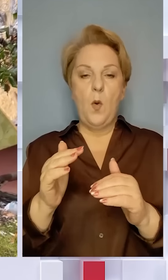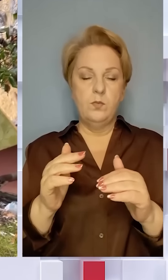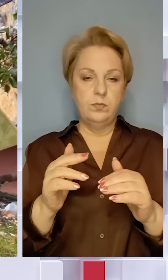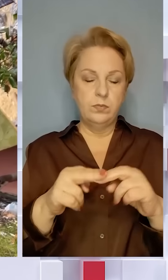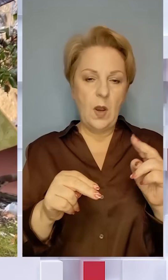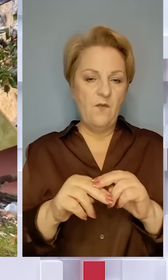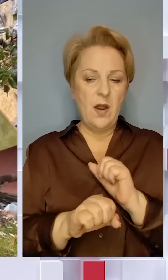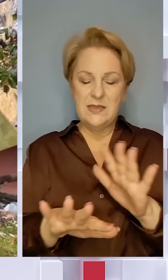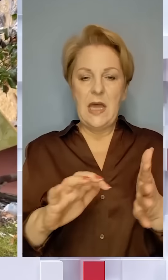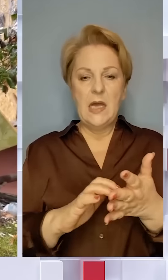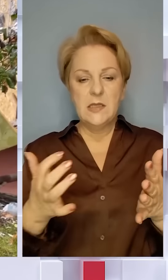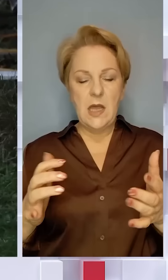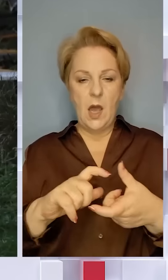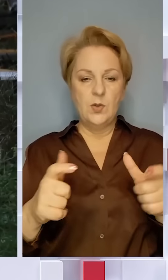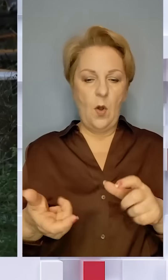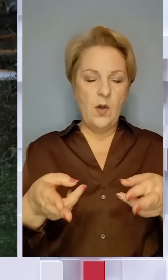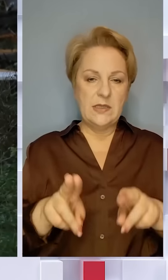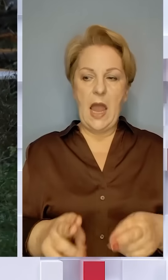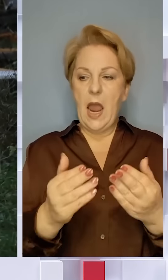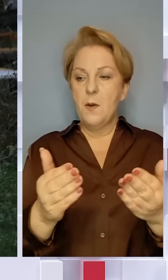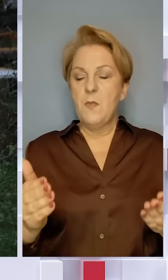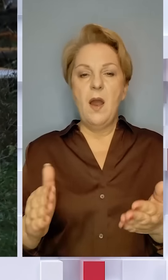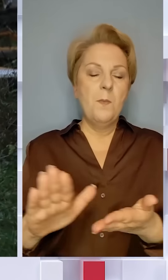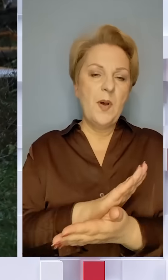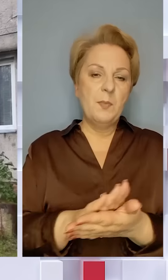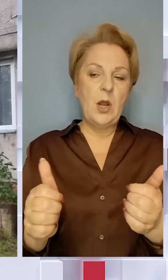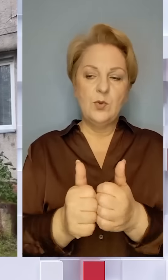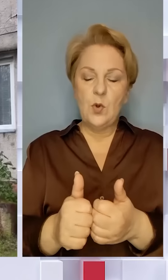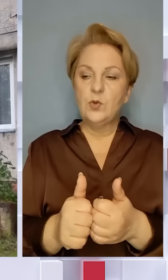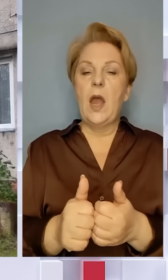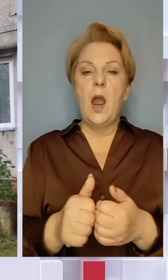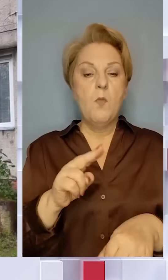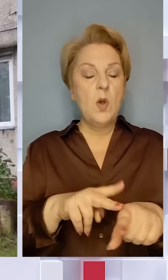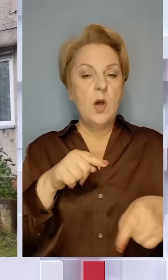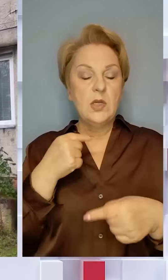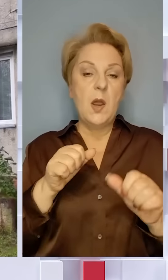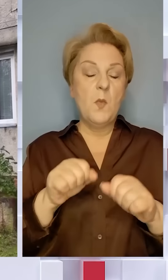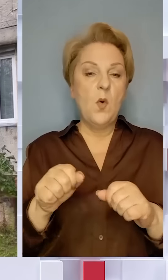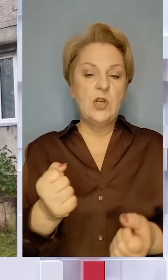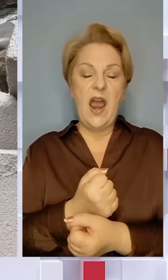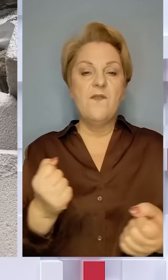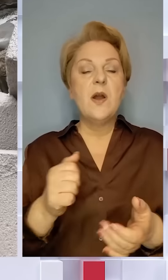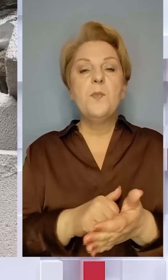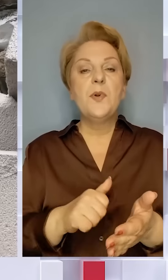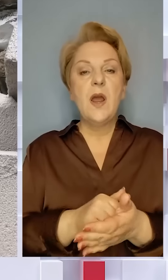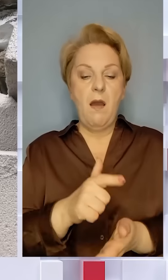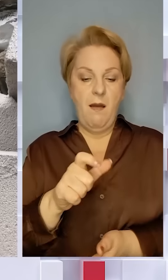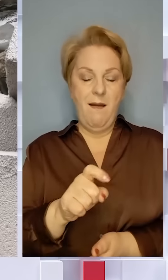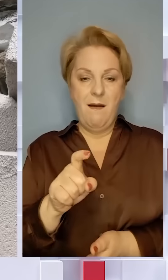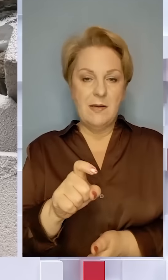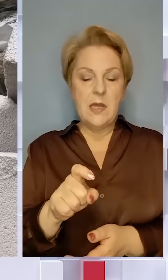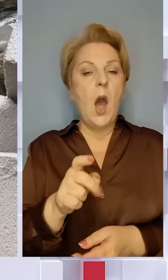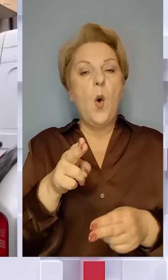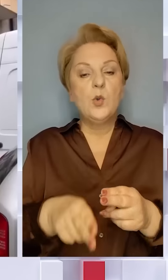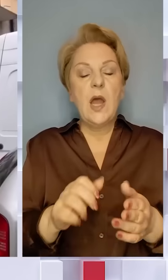досі всіє на склом, цеглою та рештками меблі. Це гуртом пробирають сусіди. Правоохоронці кажуть, найімовірніший вибух спричнив витік газу, але